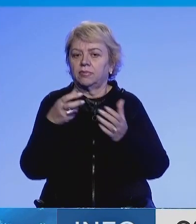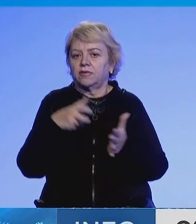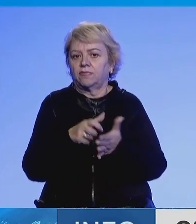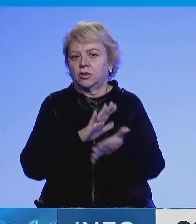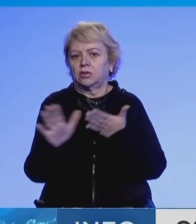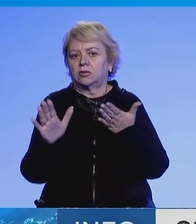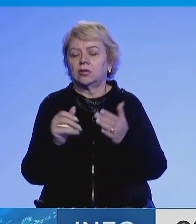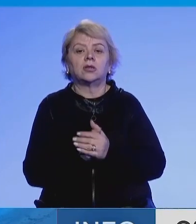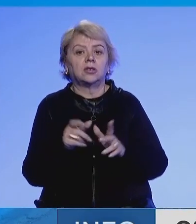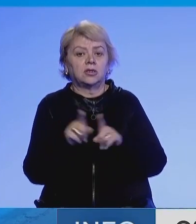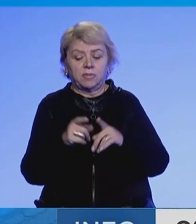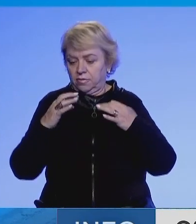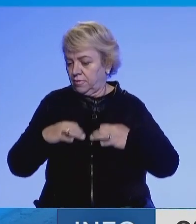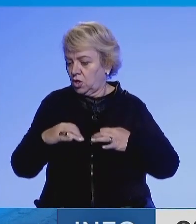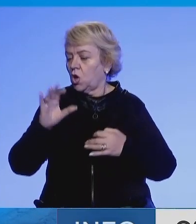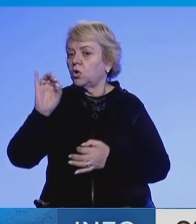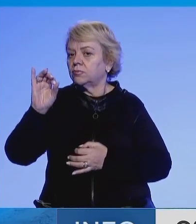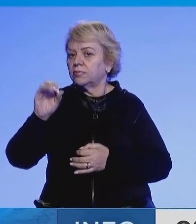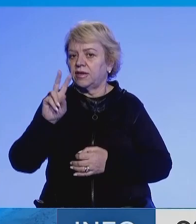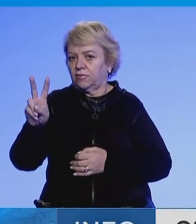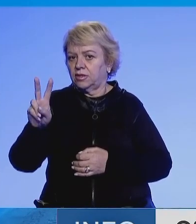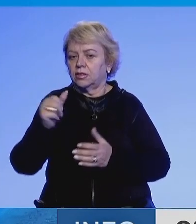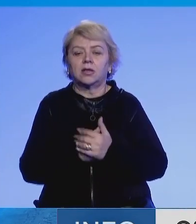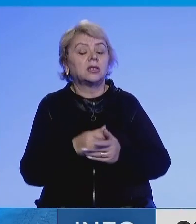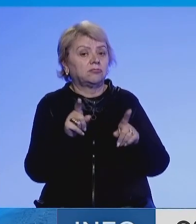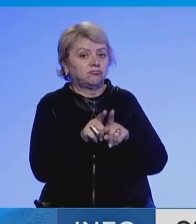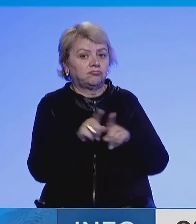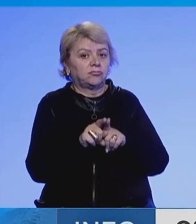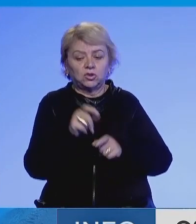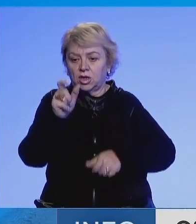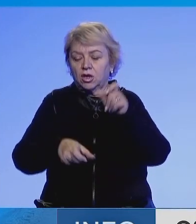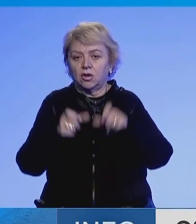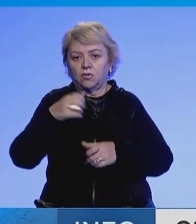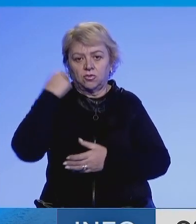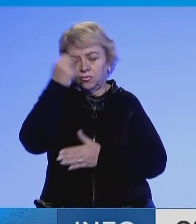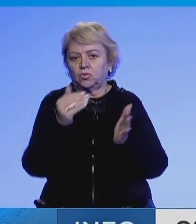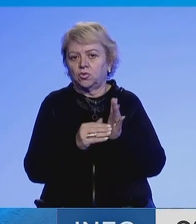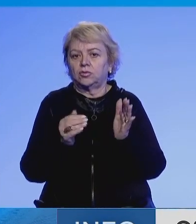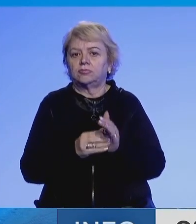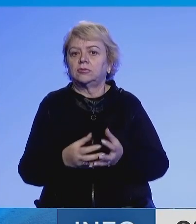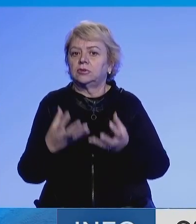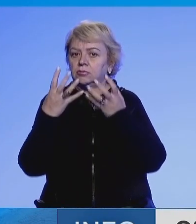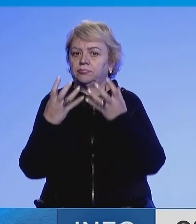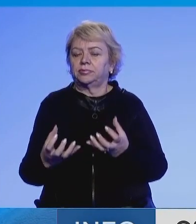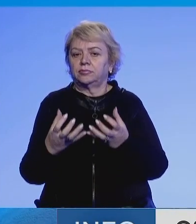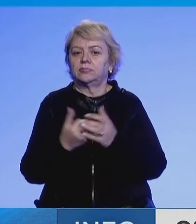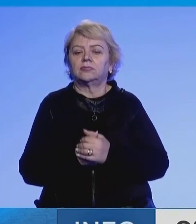vizash. Si pas presidentës Osmani, liberalizimi vizave për qytetarët e Kosovës nuk duhet të mbetët peng i